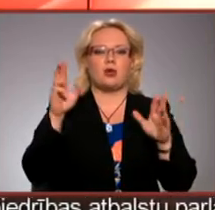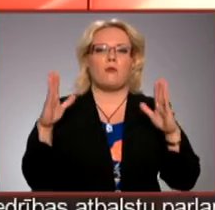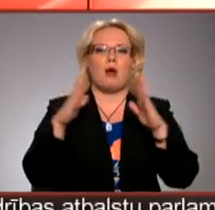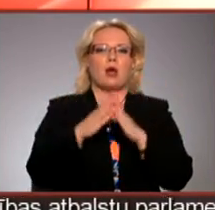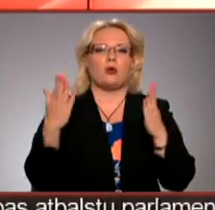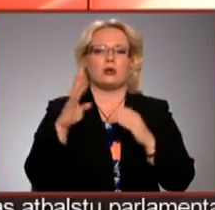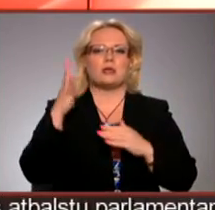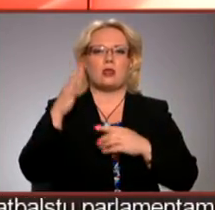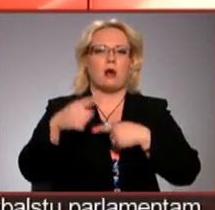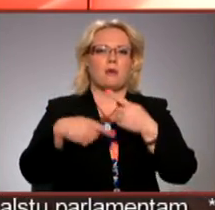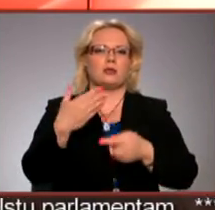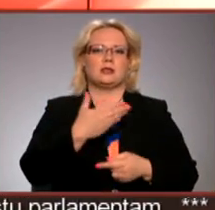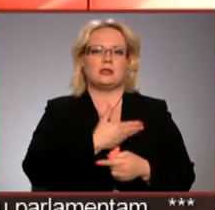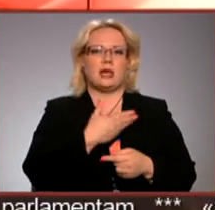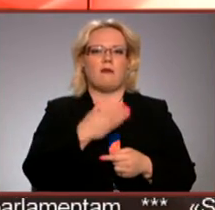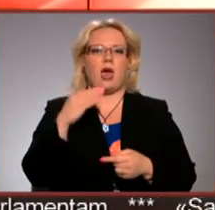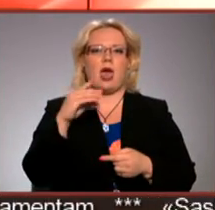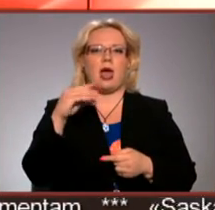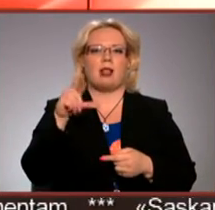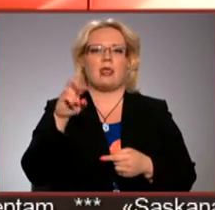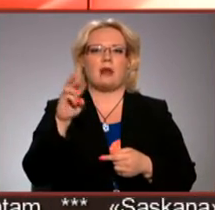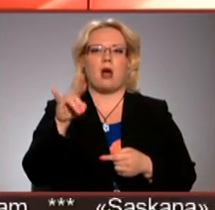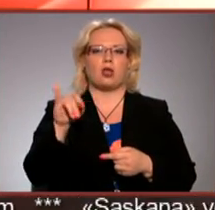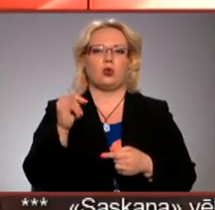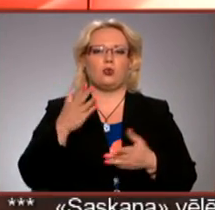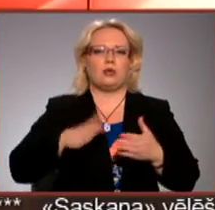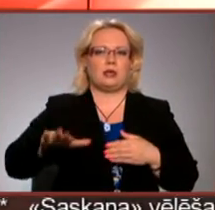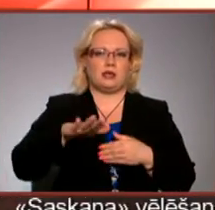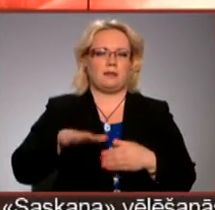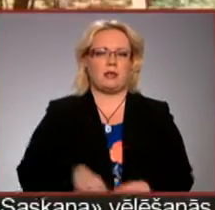ceturtajā pauze dzīvo Eltermaņa dzimta un stāsta TV Spektras.